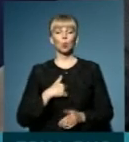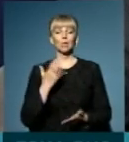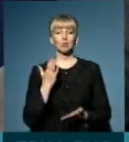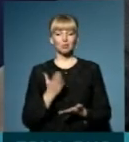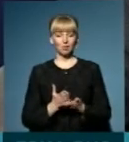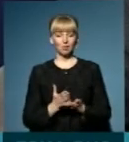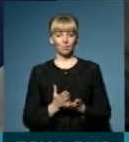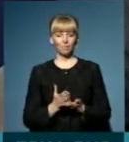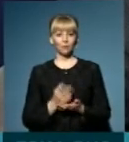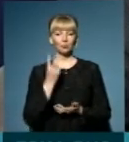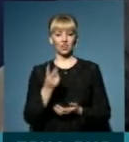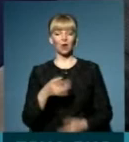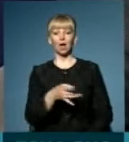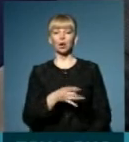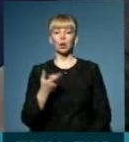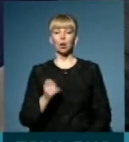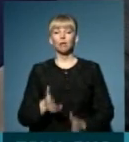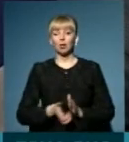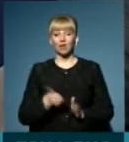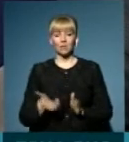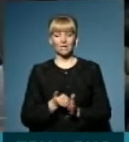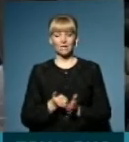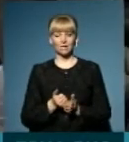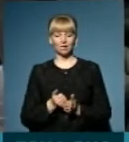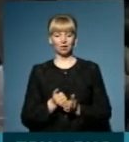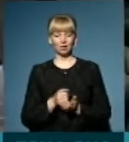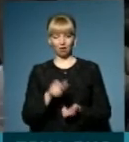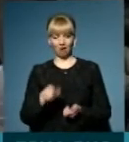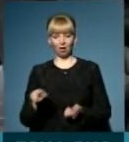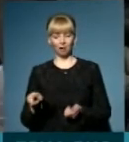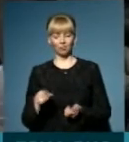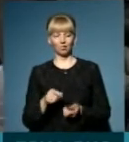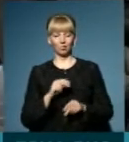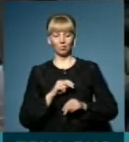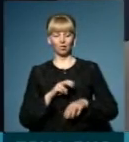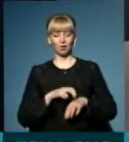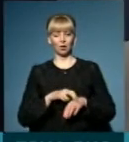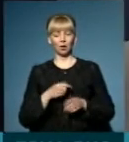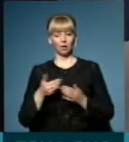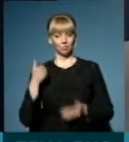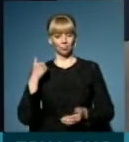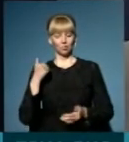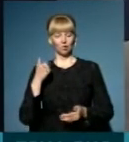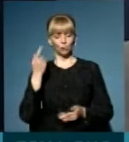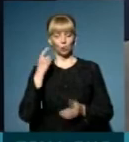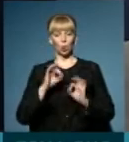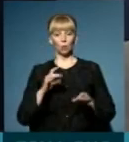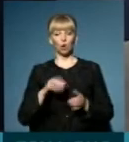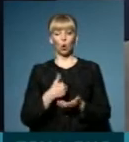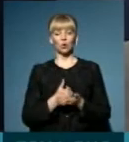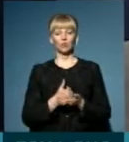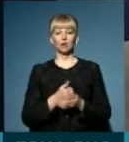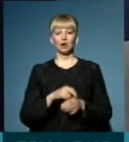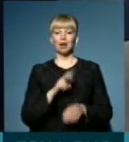два райони, де є дефіцит кадрів. От тільки що ми почули до цього коментар головного лікаря про те, що на